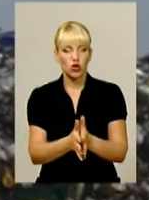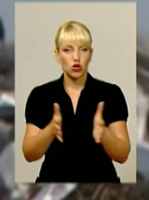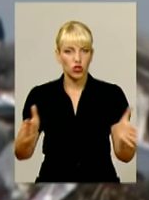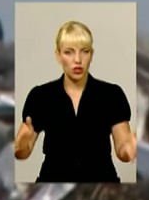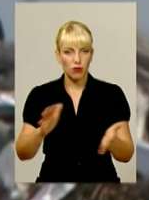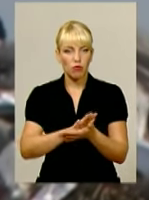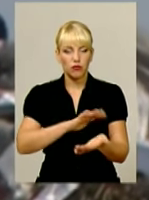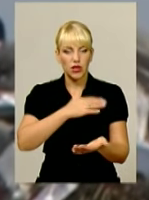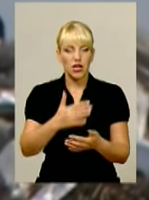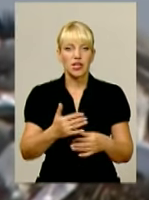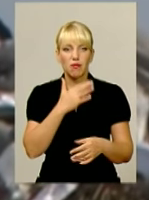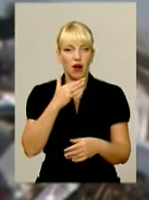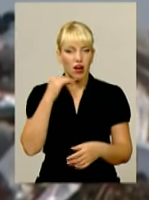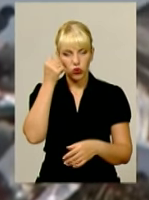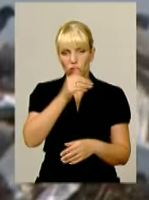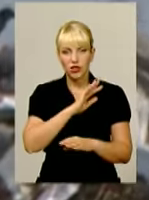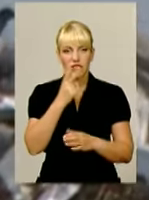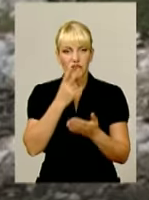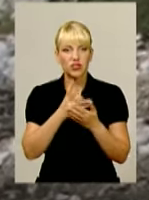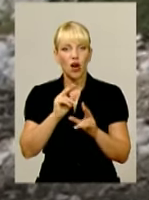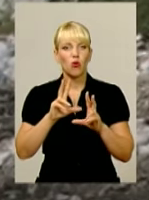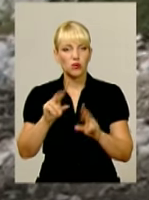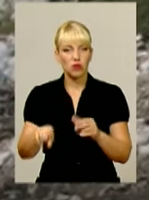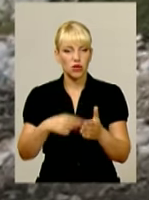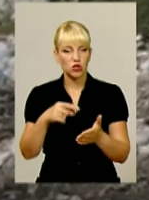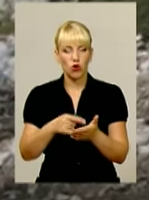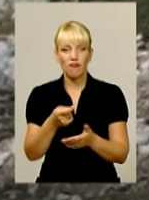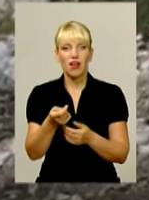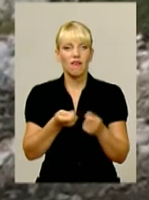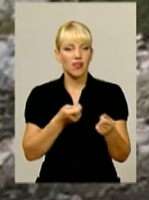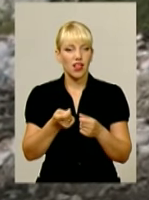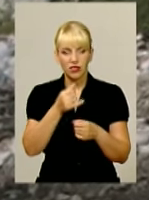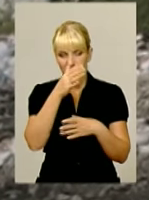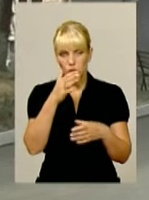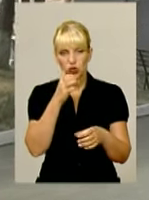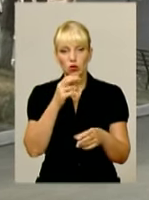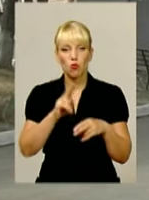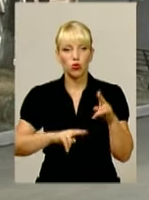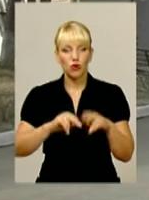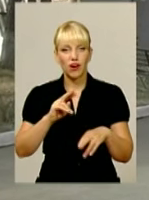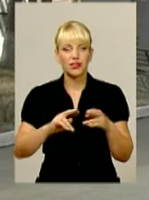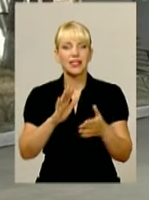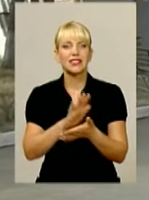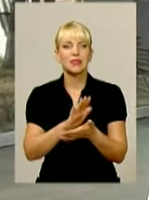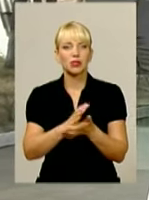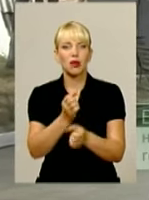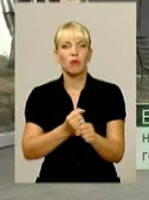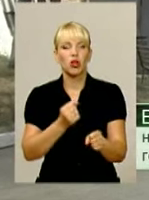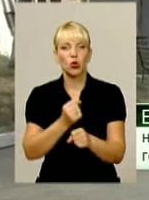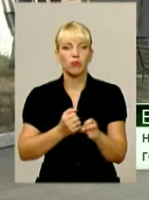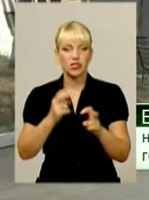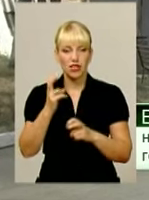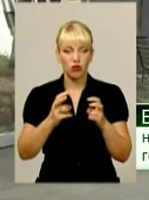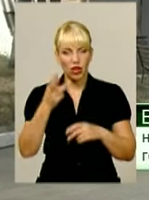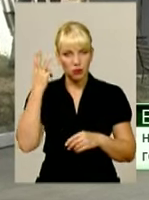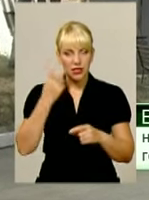саме стільки років, незважаючи на обіцянки міської влади, ніяк не можуть збудувати сміттєпереробний завод. Хмельницьке – одне з десяти міст, яке